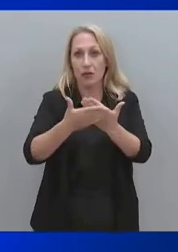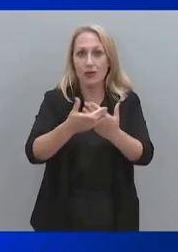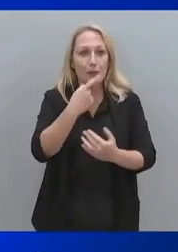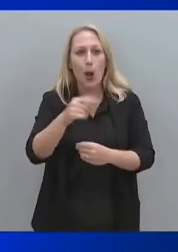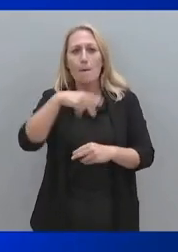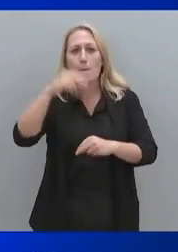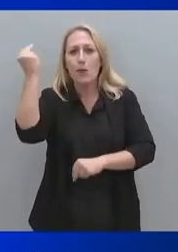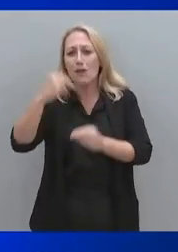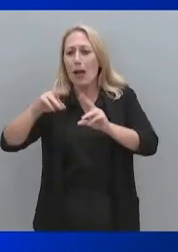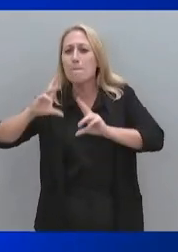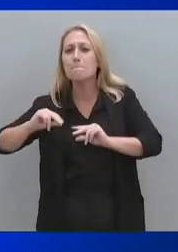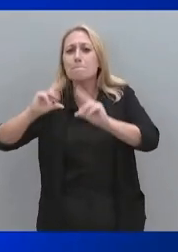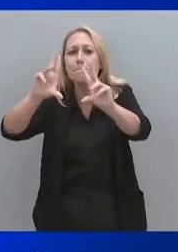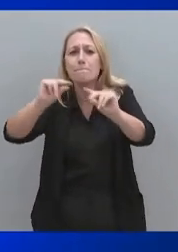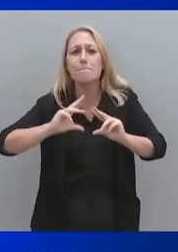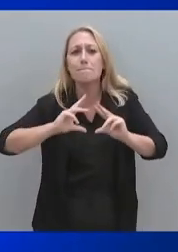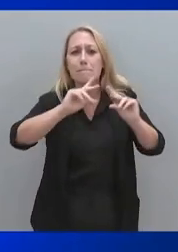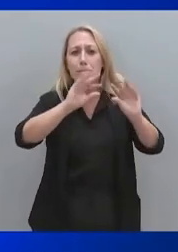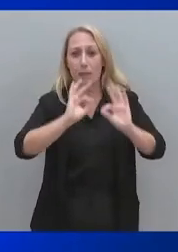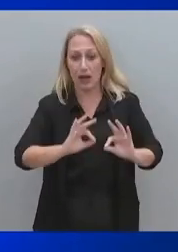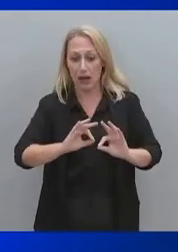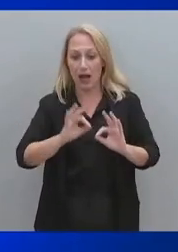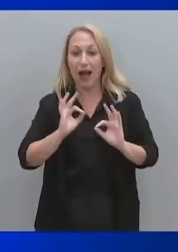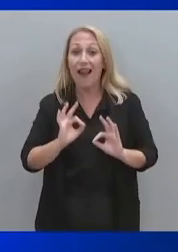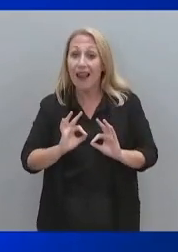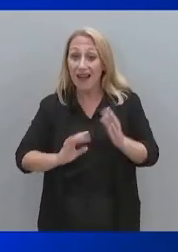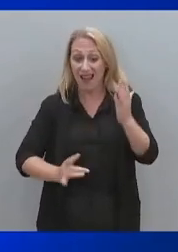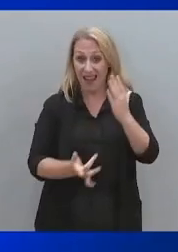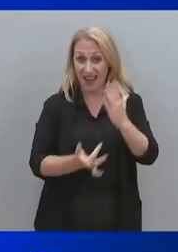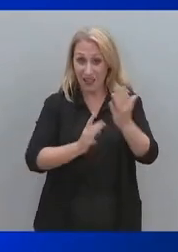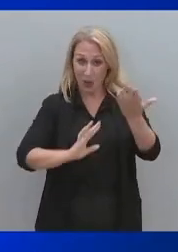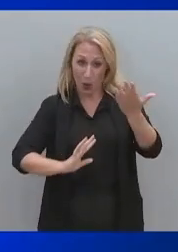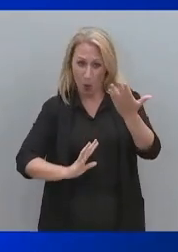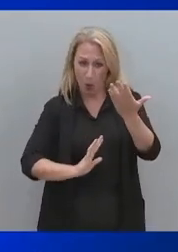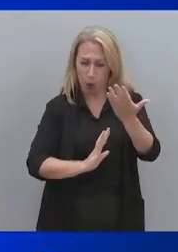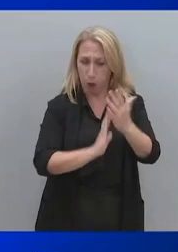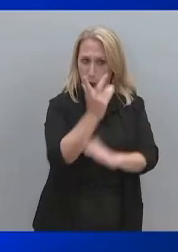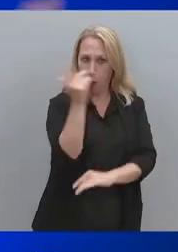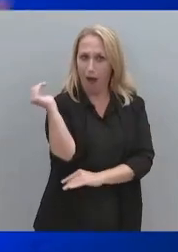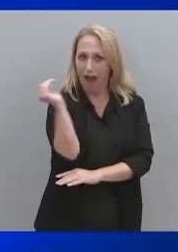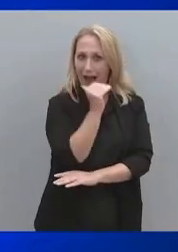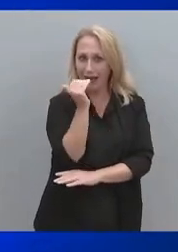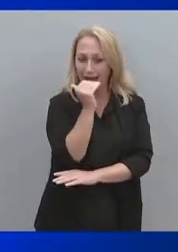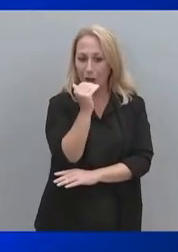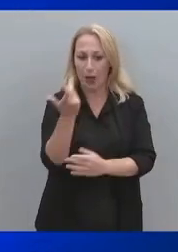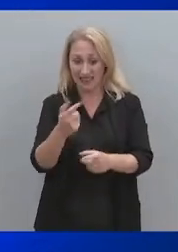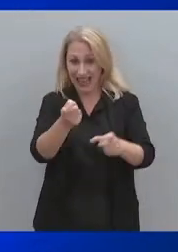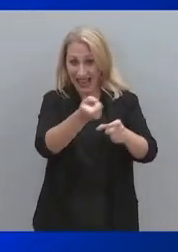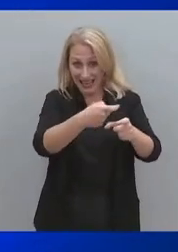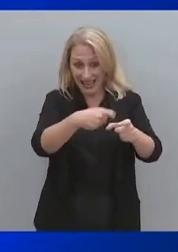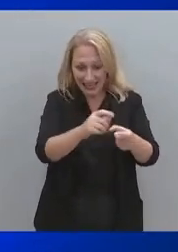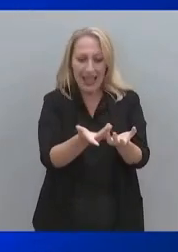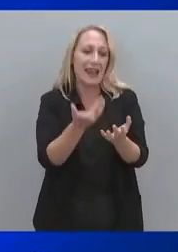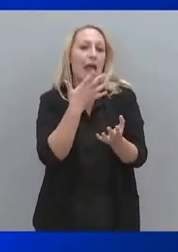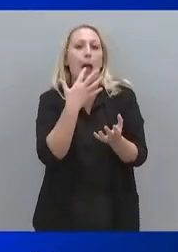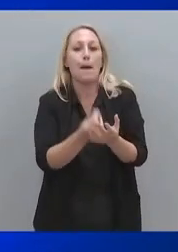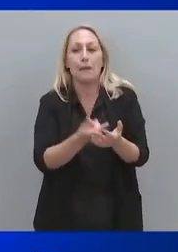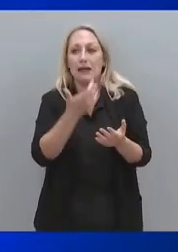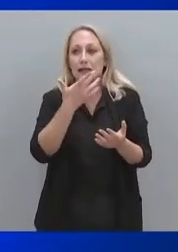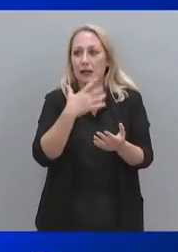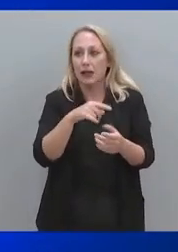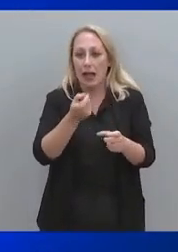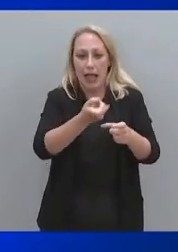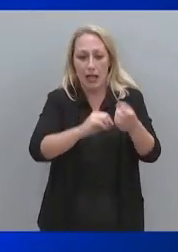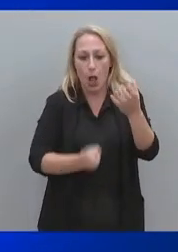τεχνολογία τρέχει πιο γρήγορα από τις ίδιες εταιρείες τεχνολογίας που αναβαθμίζουν συνέχεια τα λογισμικά τους για να μπορούν να αποκρούσουν